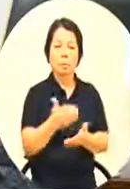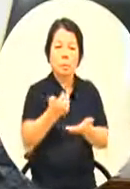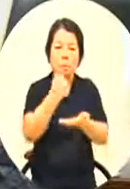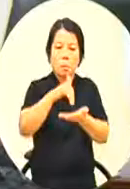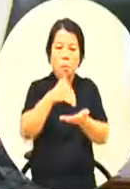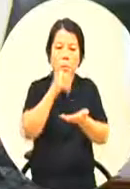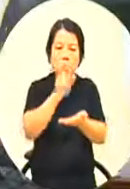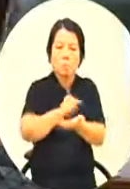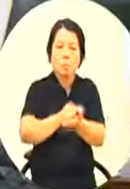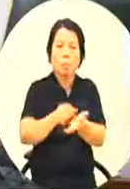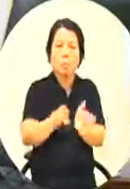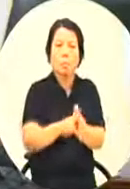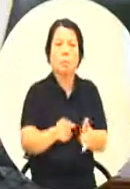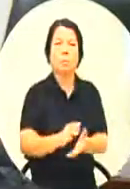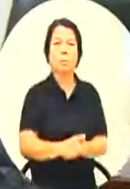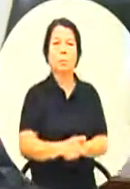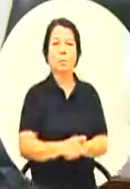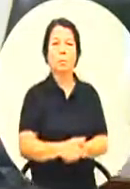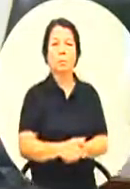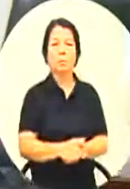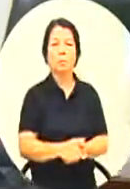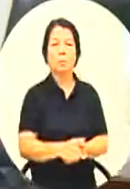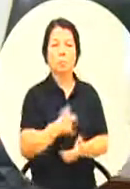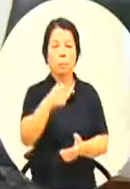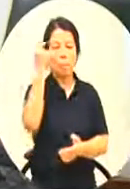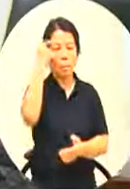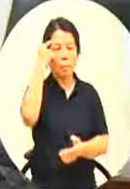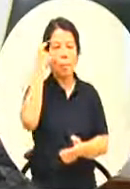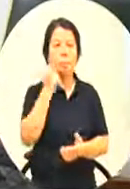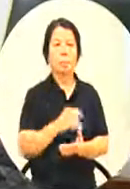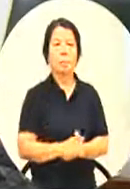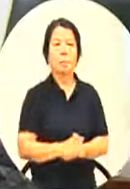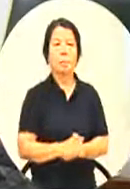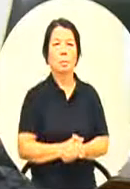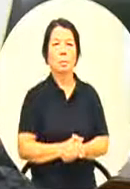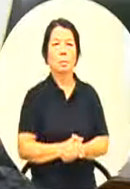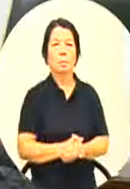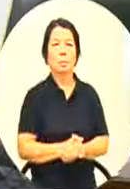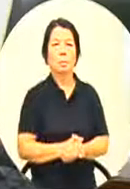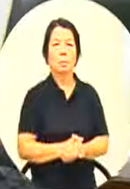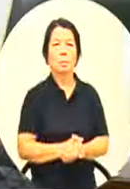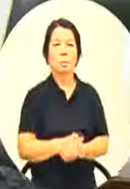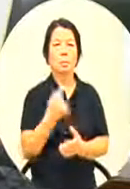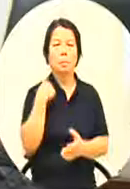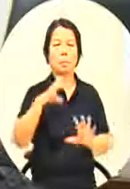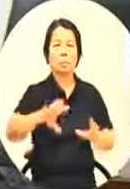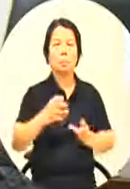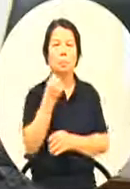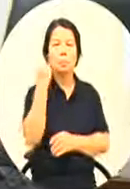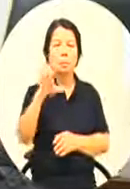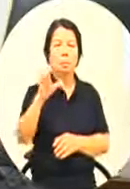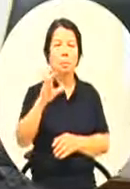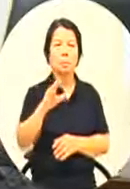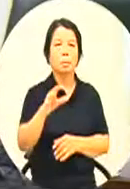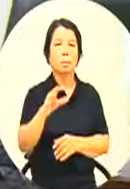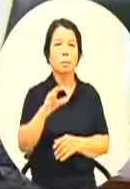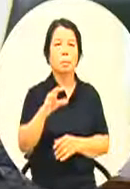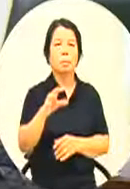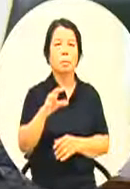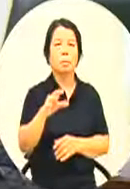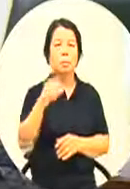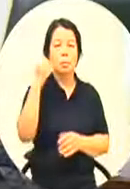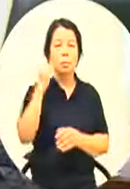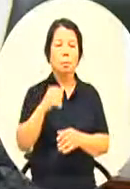些预算的时候哦你的脑袋里有新南向政策这五个字吗